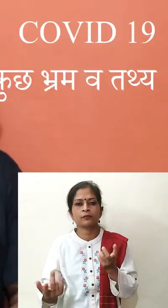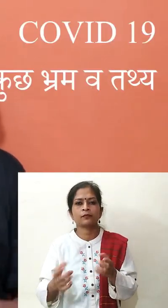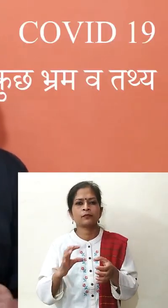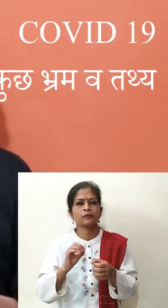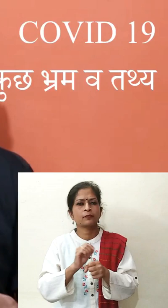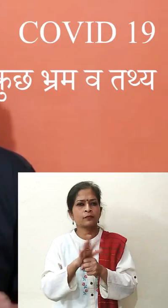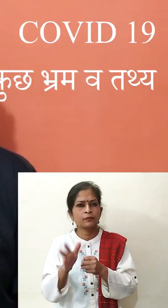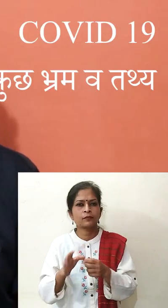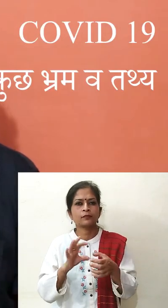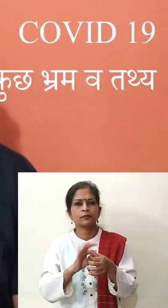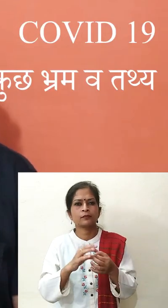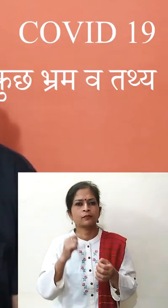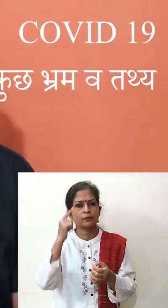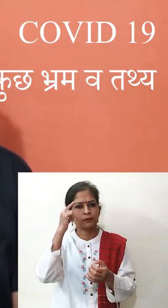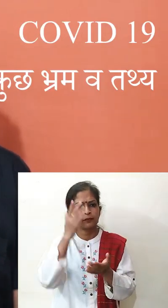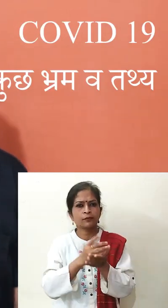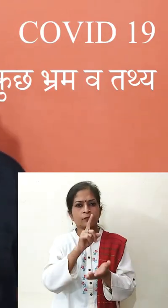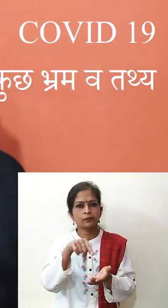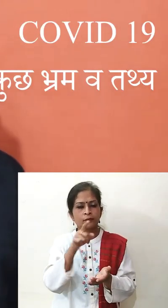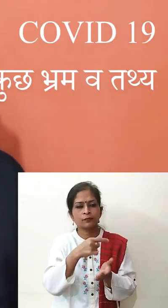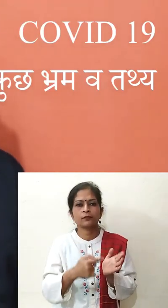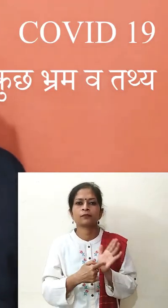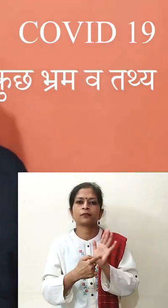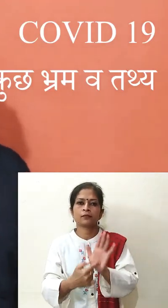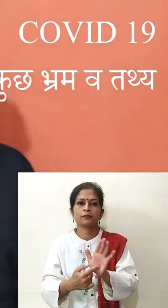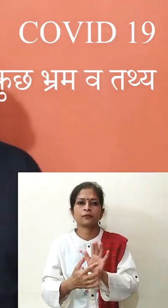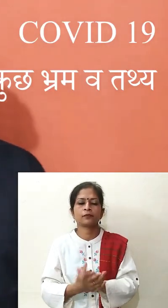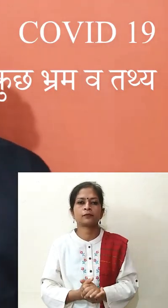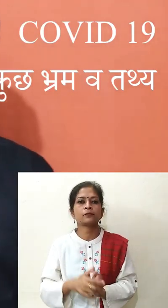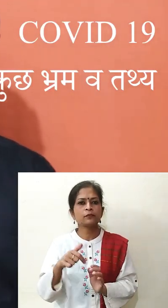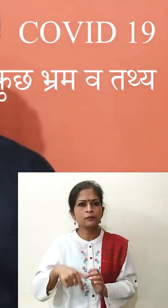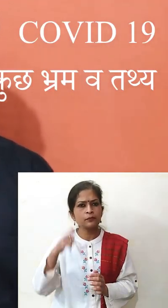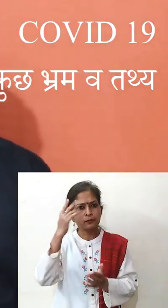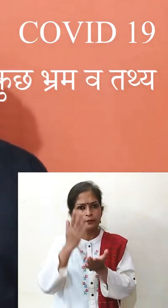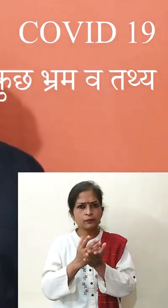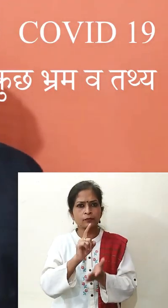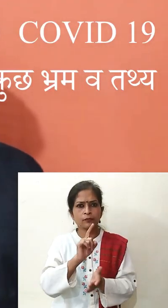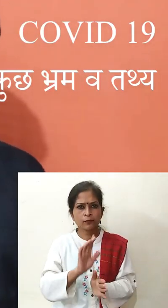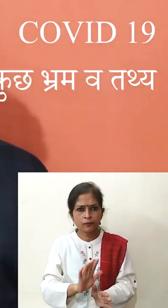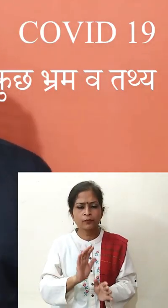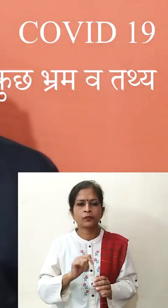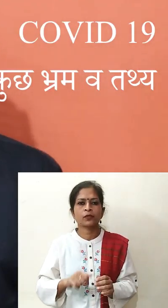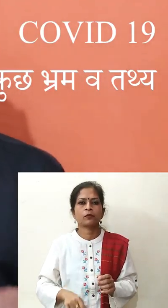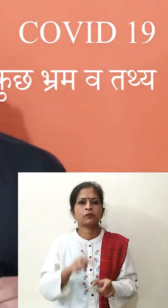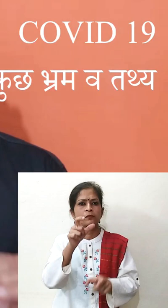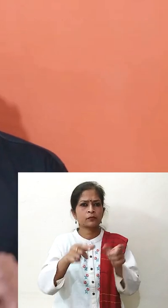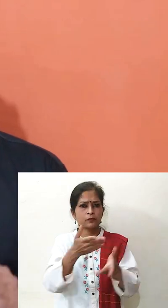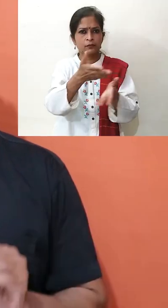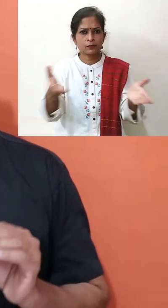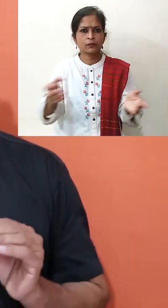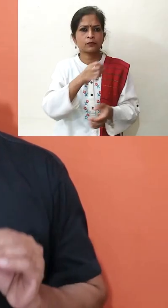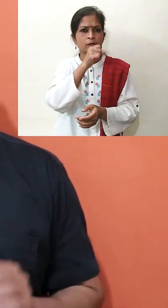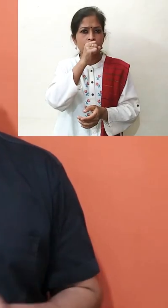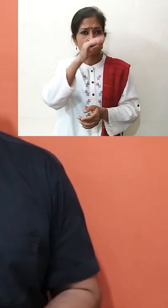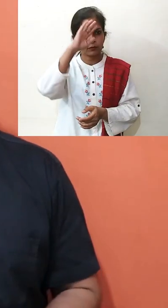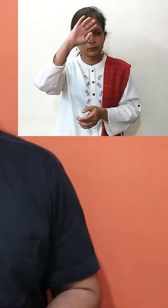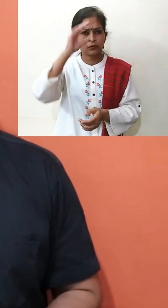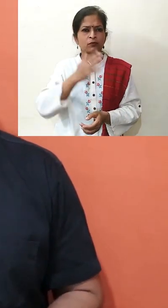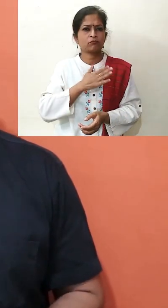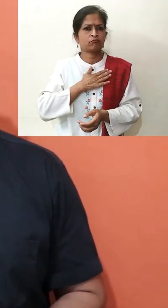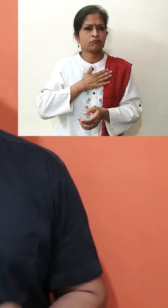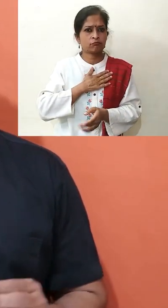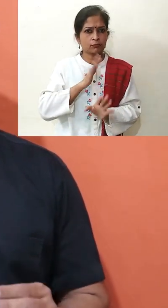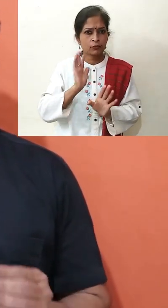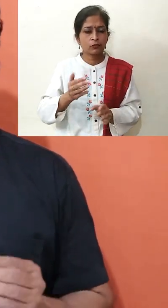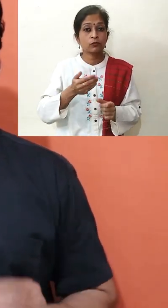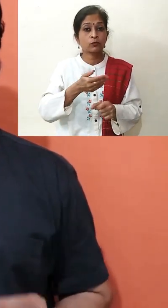भ्रहम और कुछ तथ्यों के लेकर उपस्तित। एक भ्रहम है कि जिन भी व्यक्तियों को खांसी बुखार या सांस लेने के तकलीफ